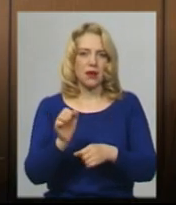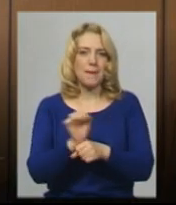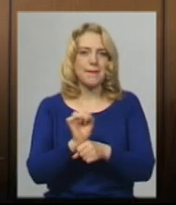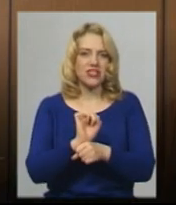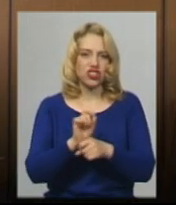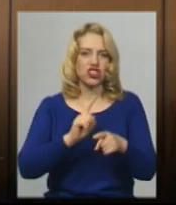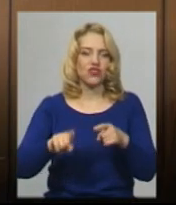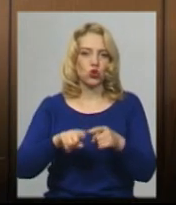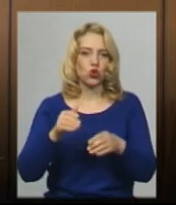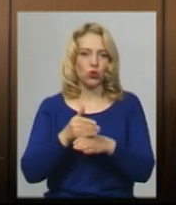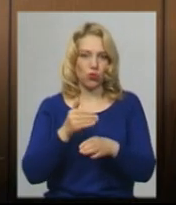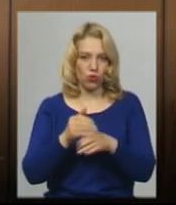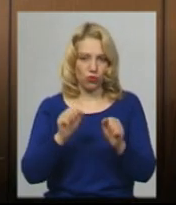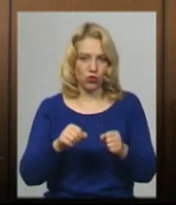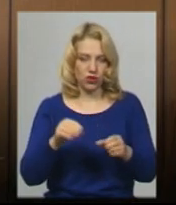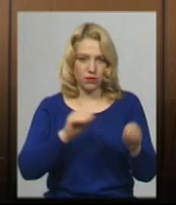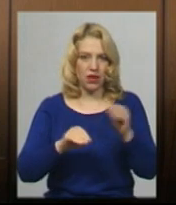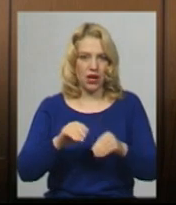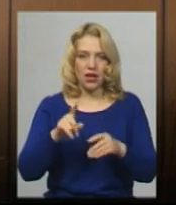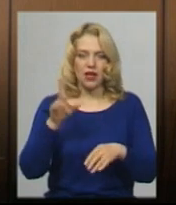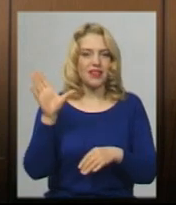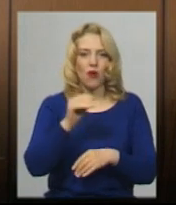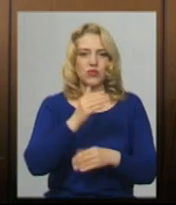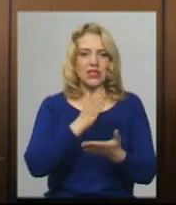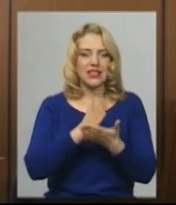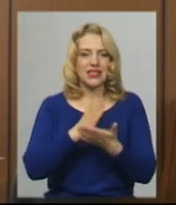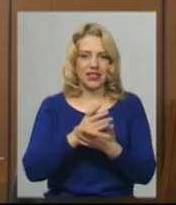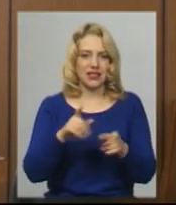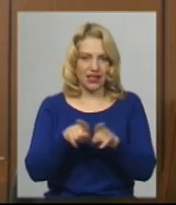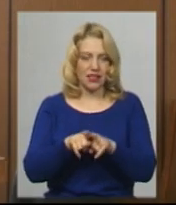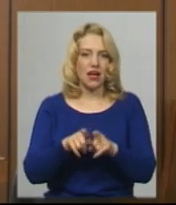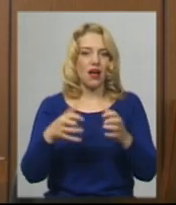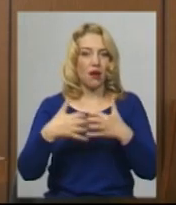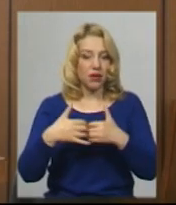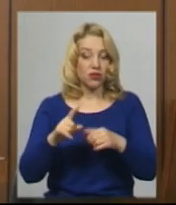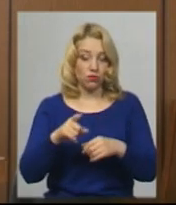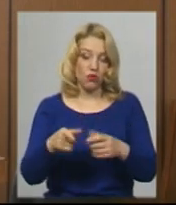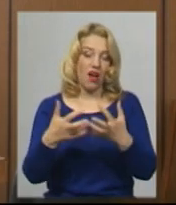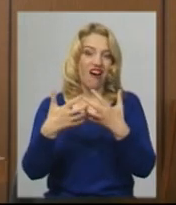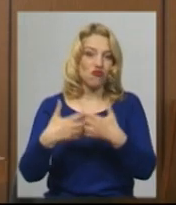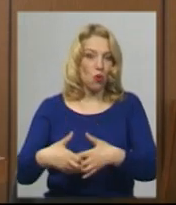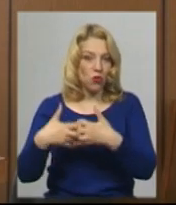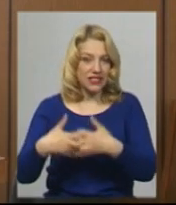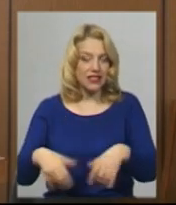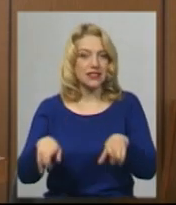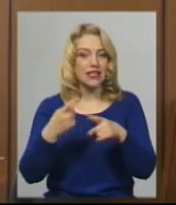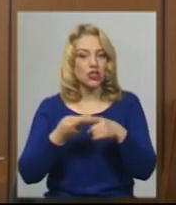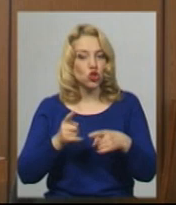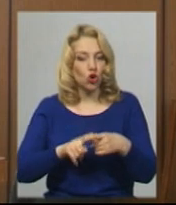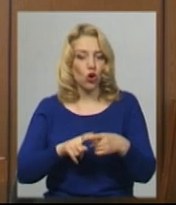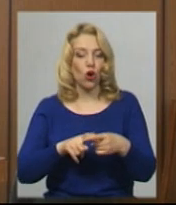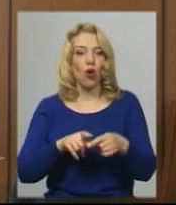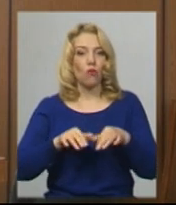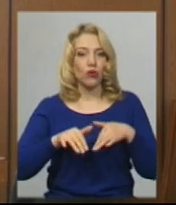обладнані апаратами штучної вентиляції легень і тому якраз автоматизація цього процесу і до